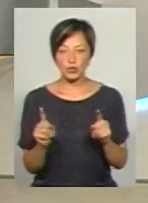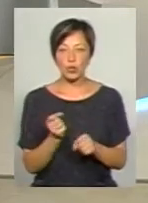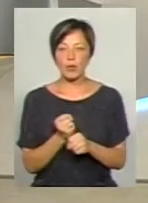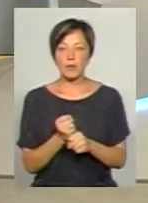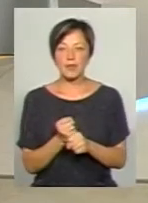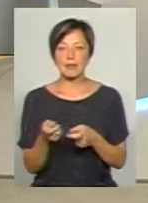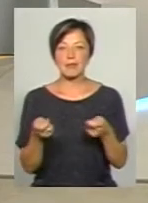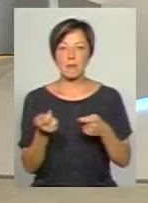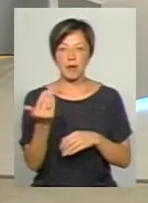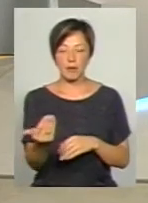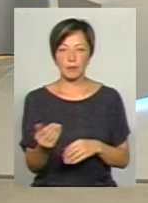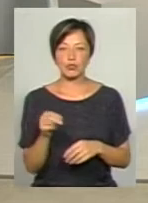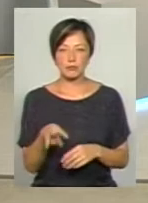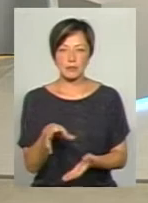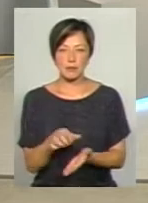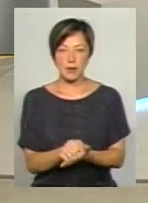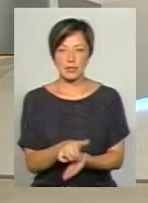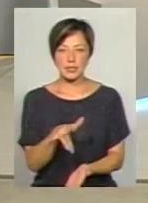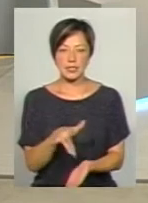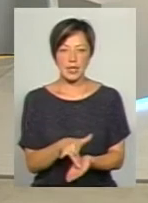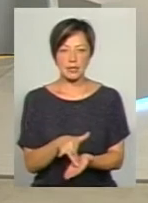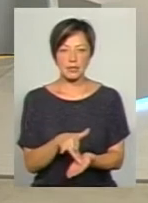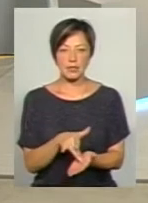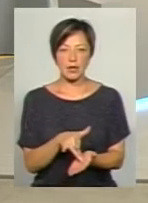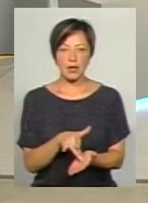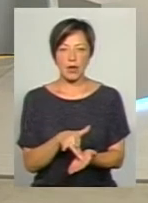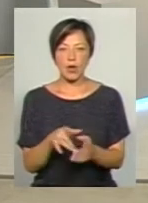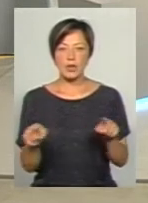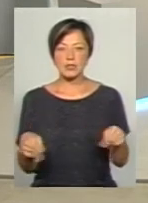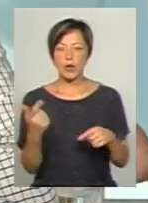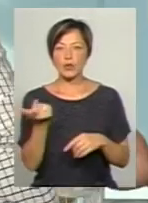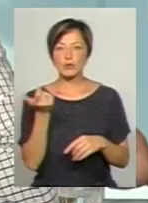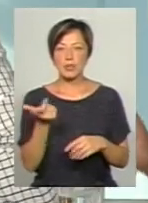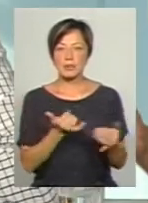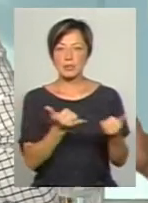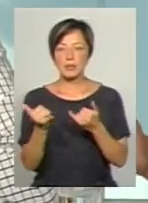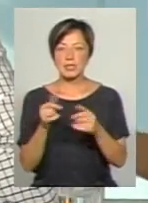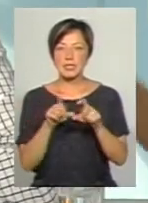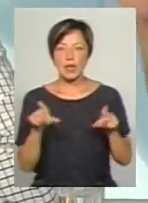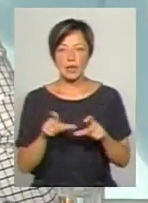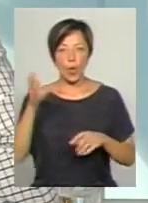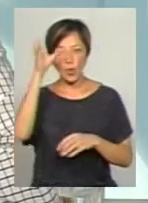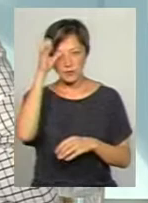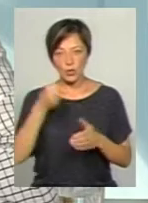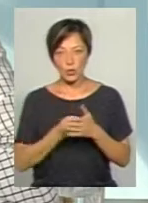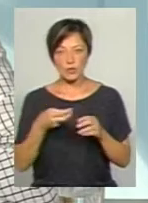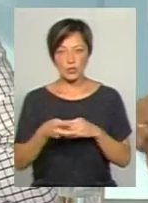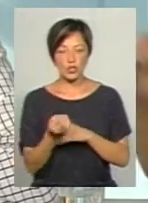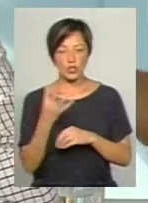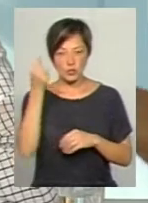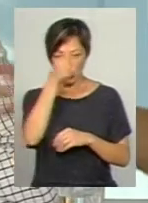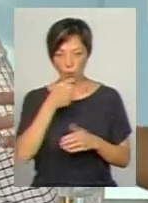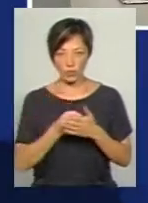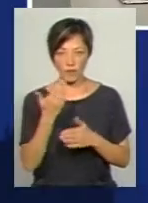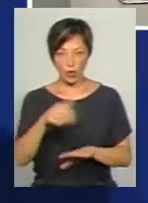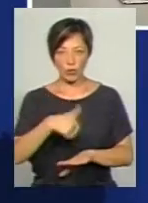департамент? Чим займається той самий центр організації господарського забезпечення закладів освіти, який ще до 2014 року, до